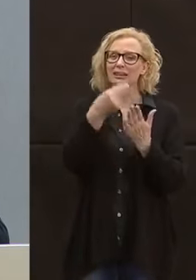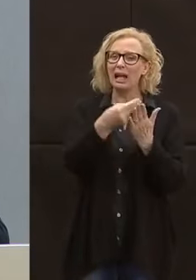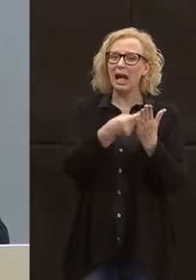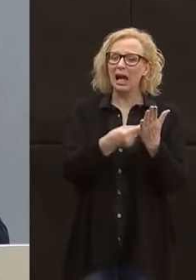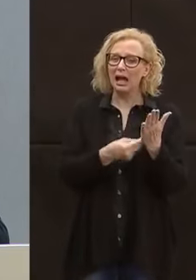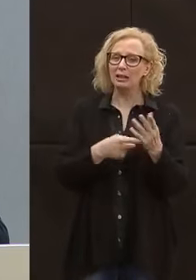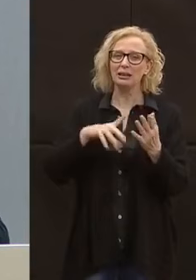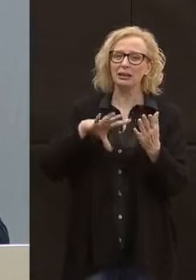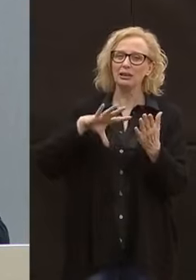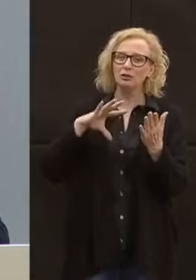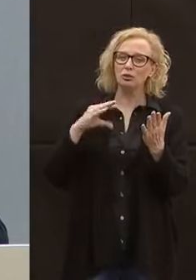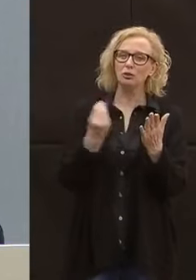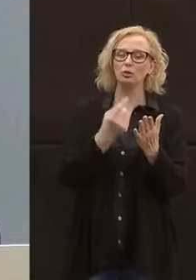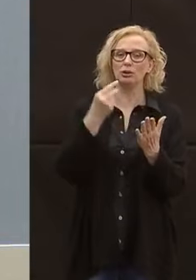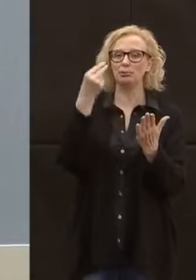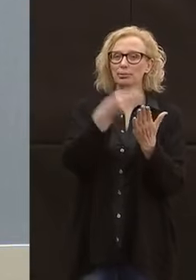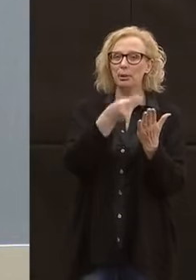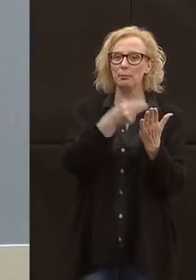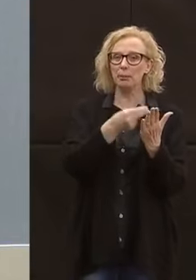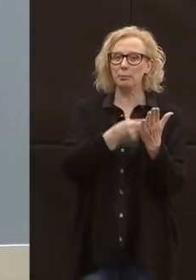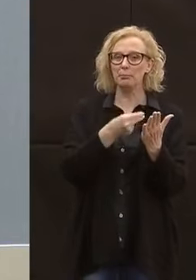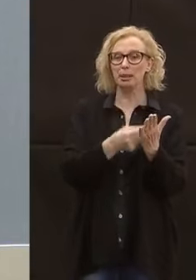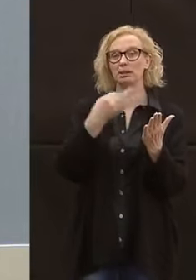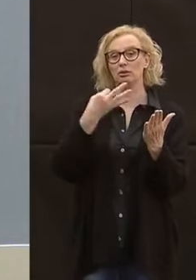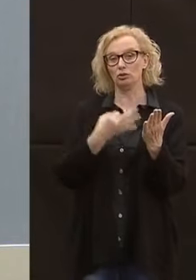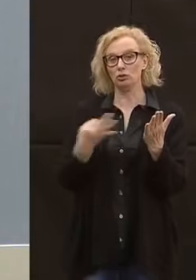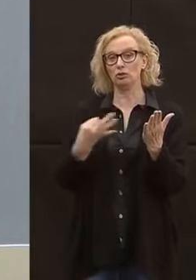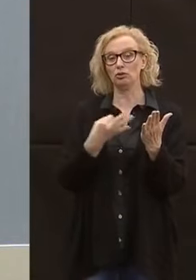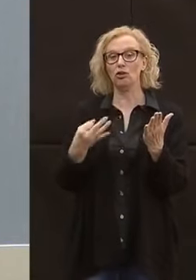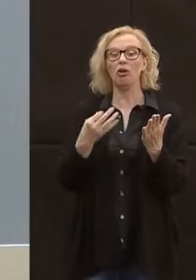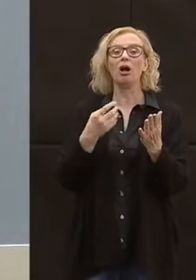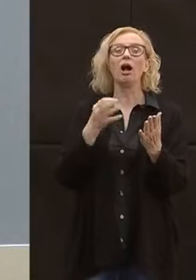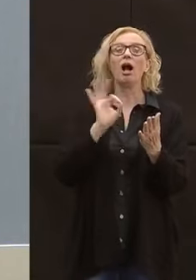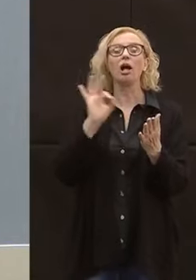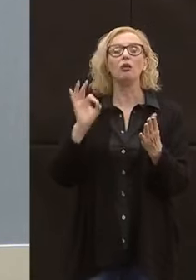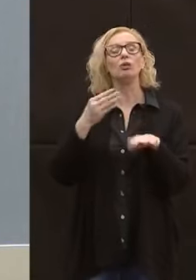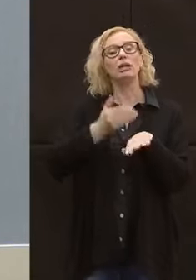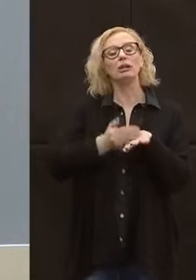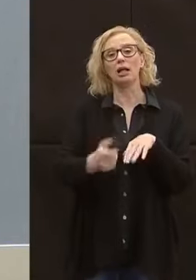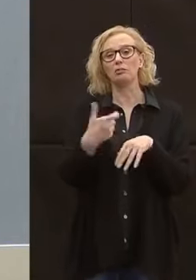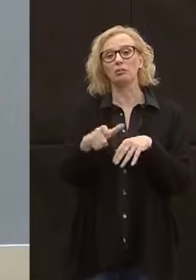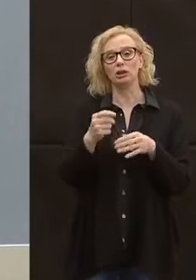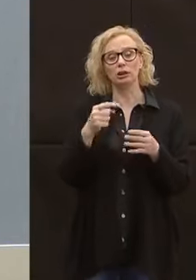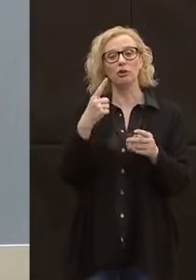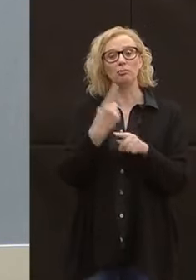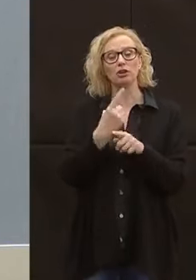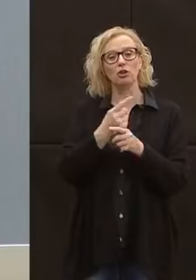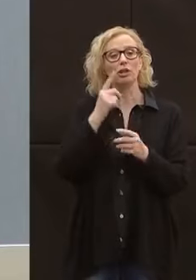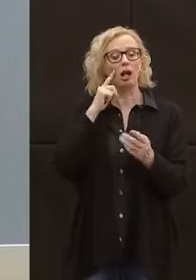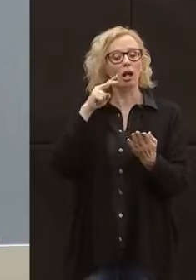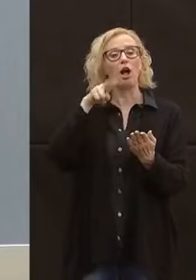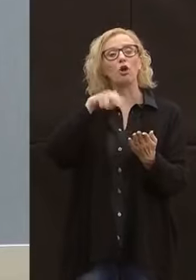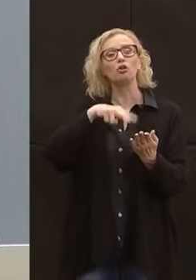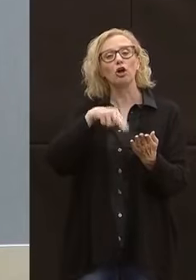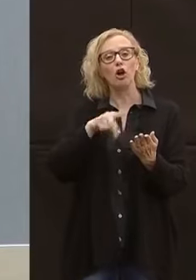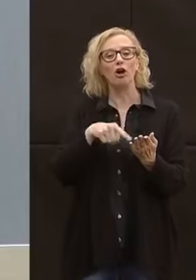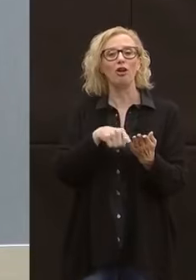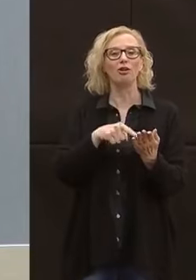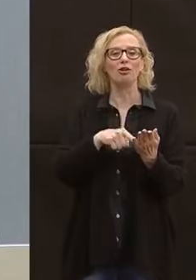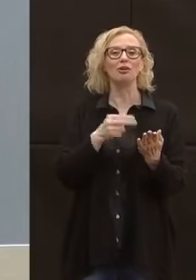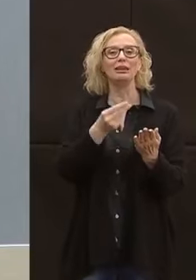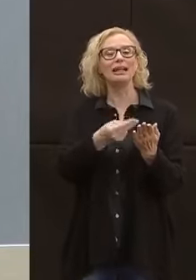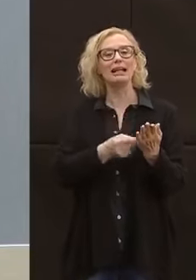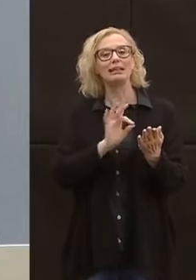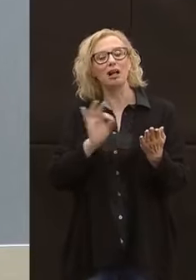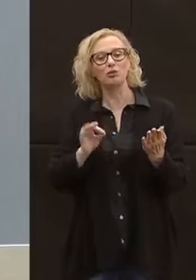alcuni ritardi sono appunto stati dovuti al fatto di aver dovuto riprendere in mano le domande, ricontrollare l'IBAM, i codici fiscali e i dati che erano